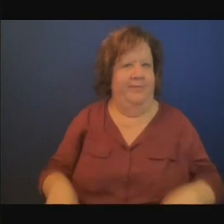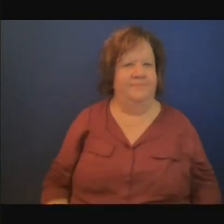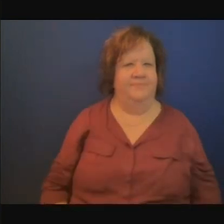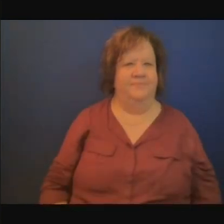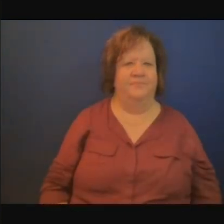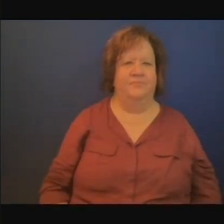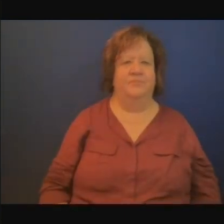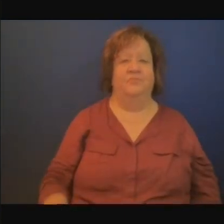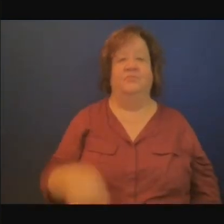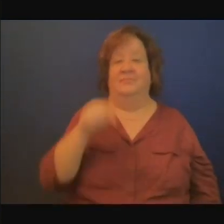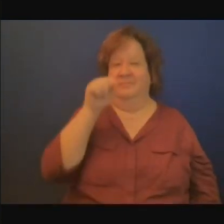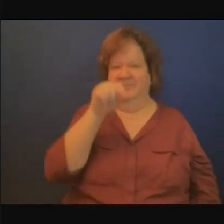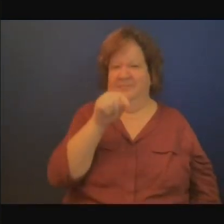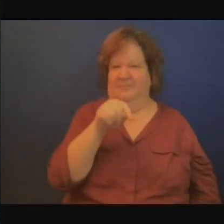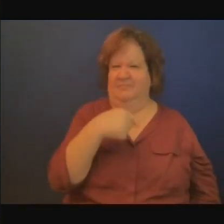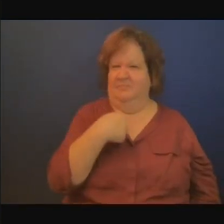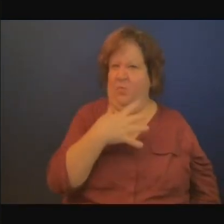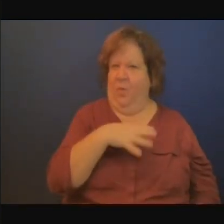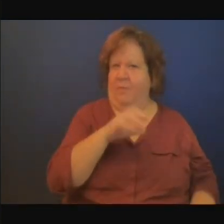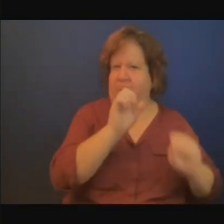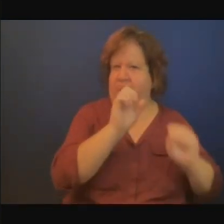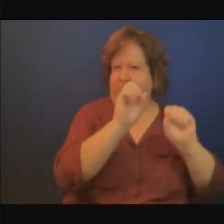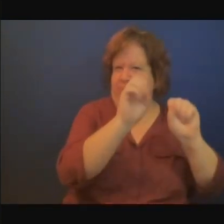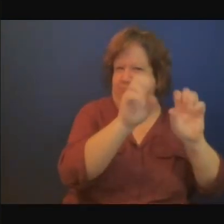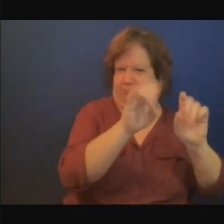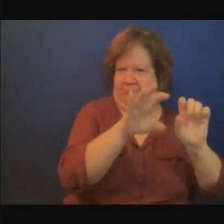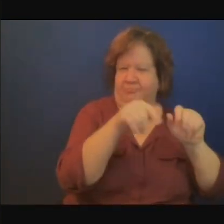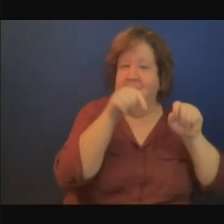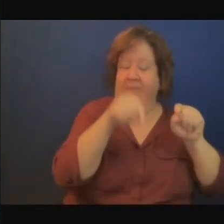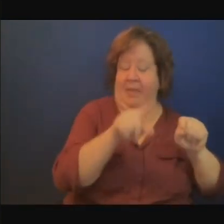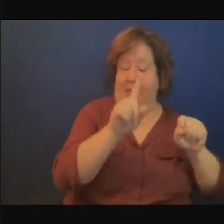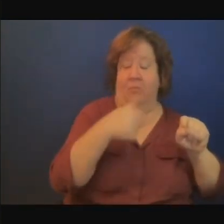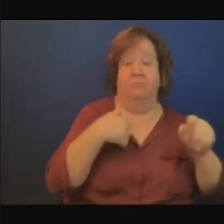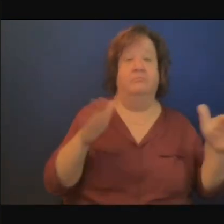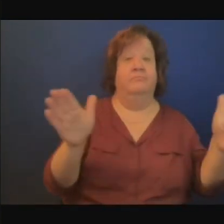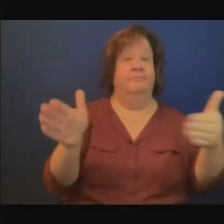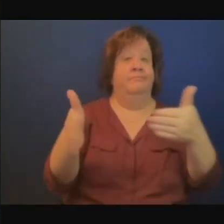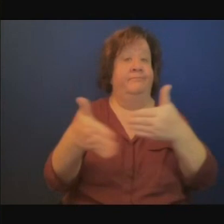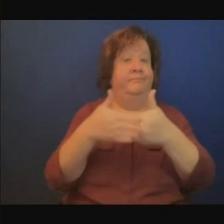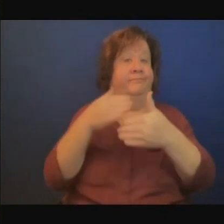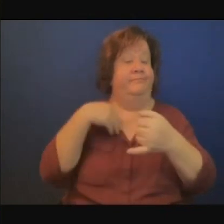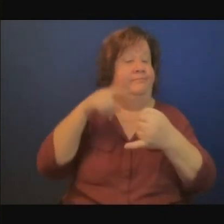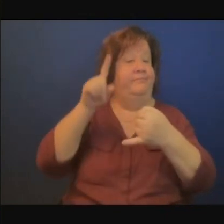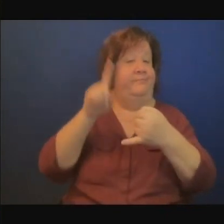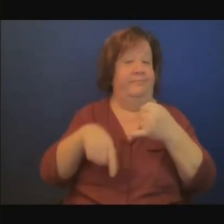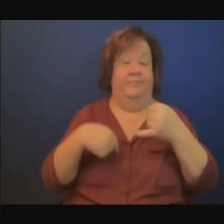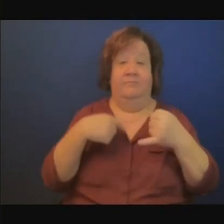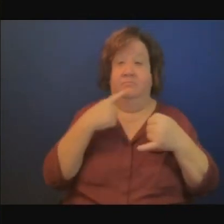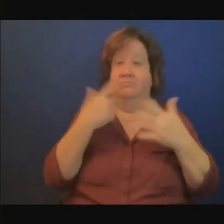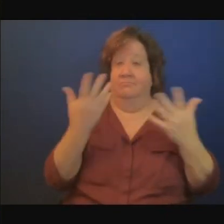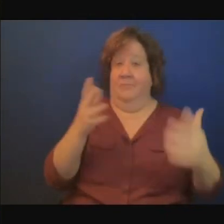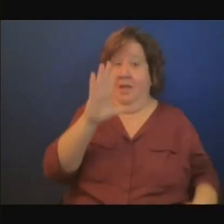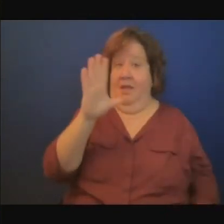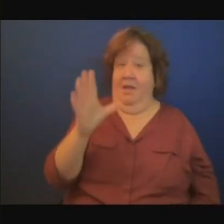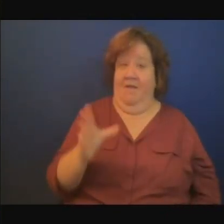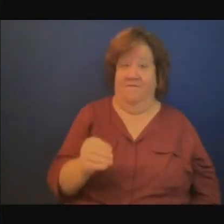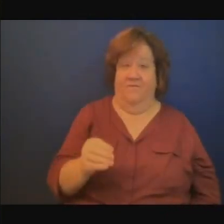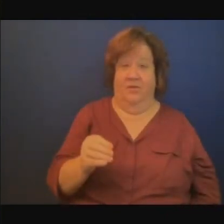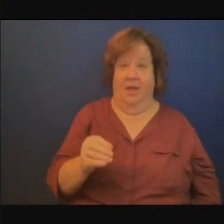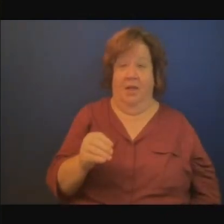présenter avant de vous présenter mes conclusions pour conclure je dirais que dans l'Afrique au sud du Sahara nous avons